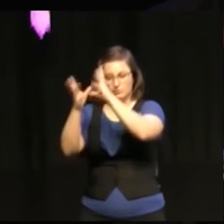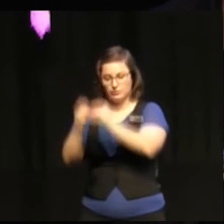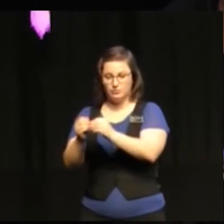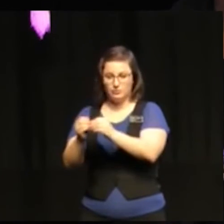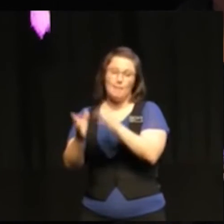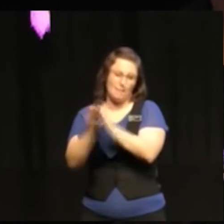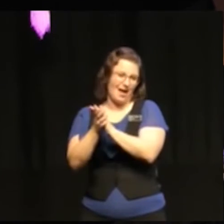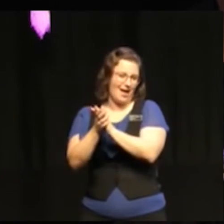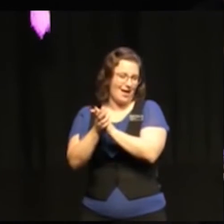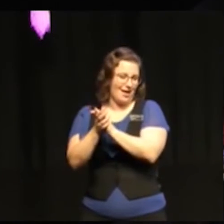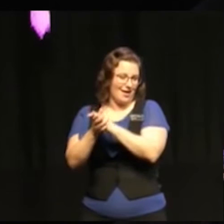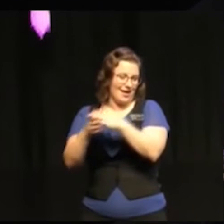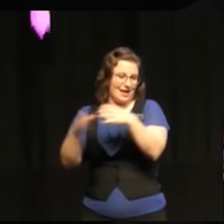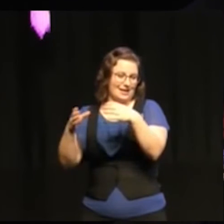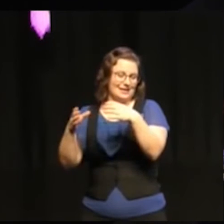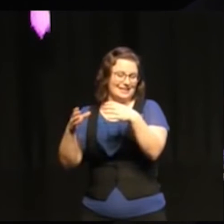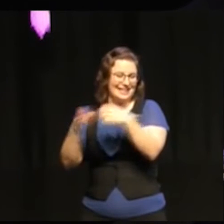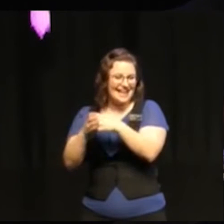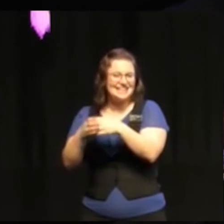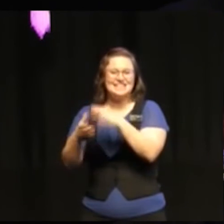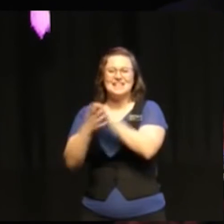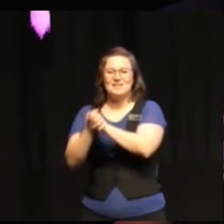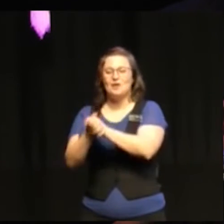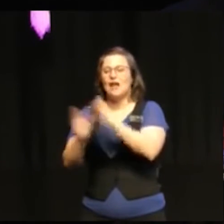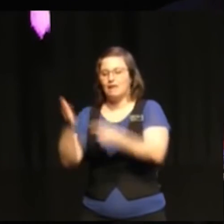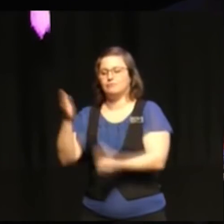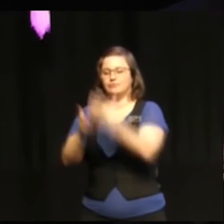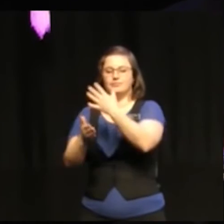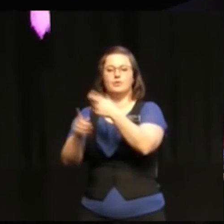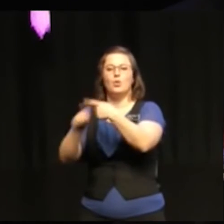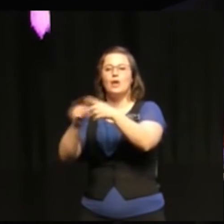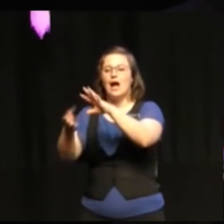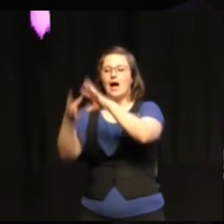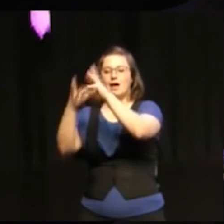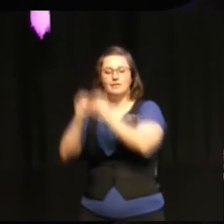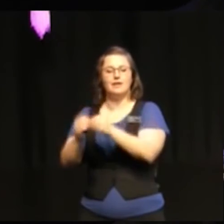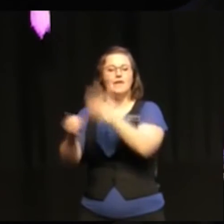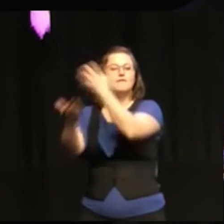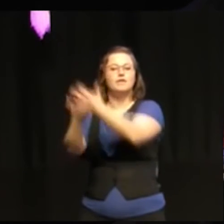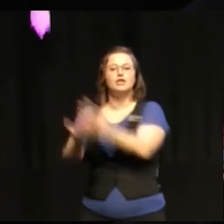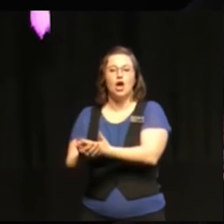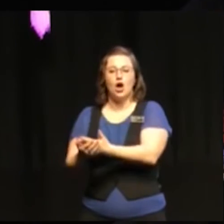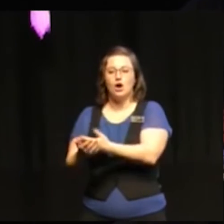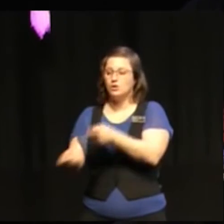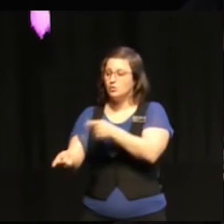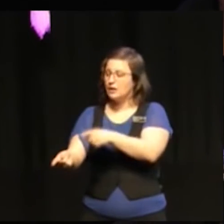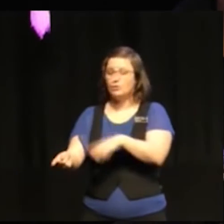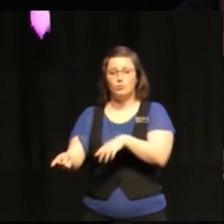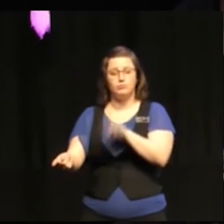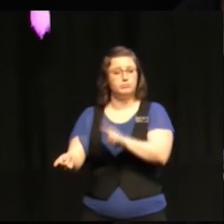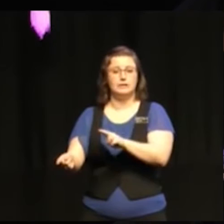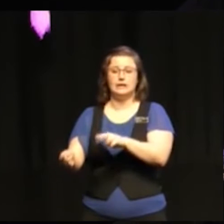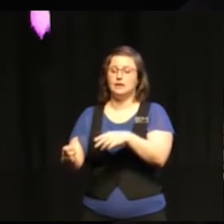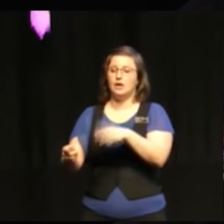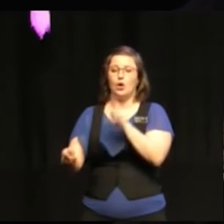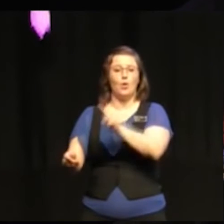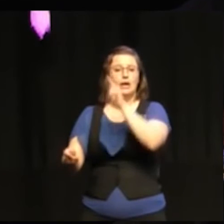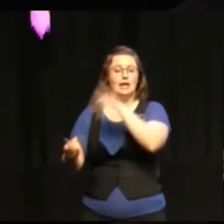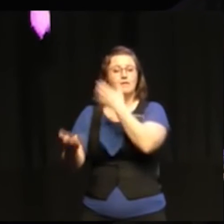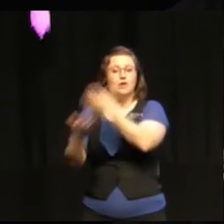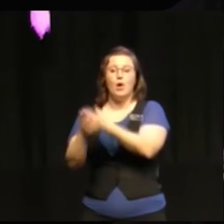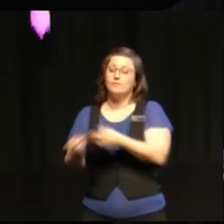klasskamrater olika förslag och där har de väldigt så här jordnära förslag som till exempel att